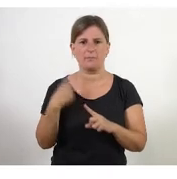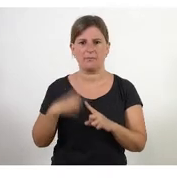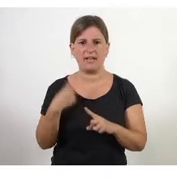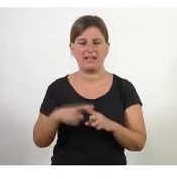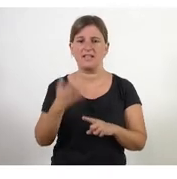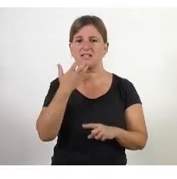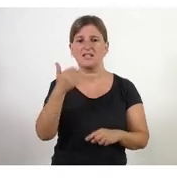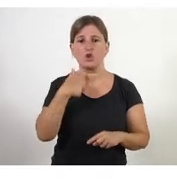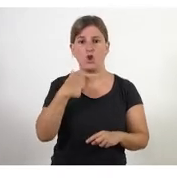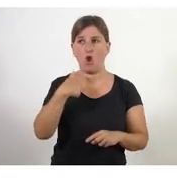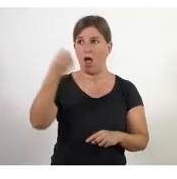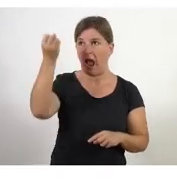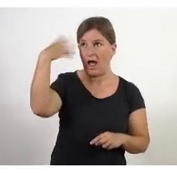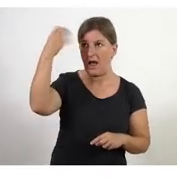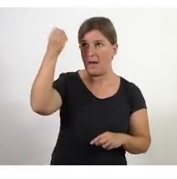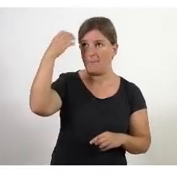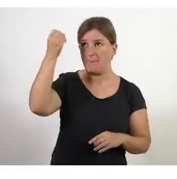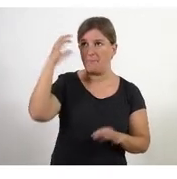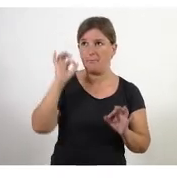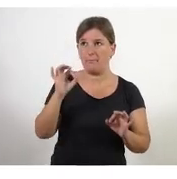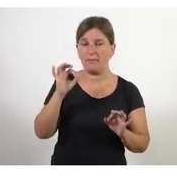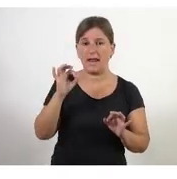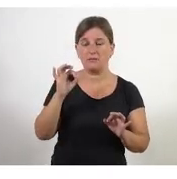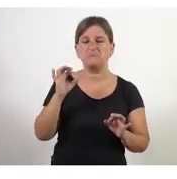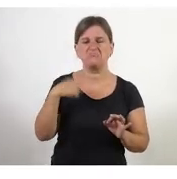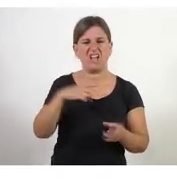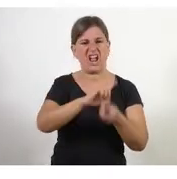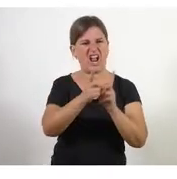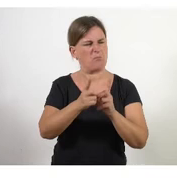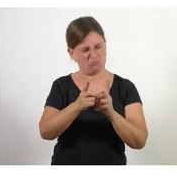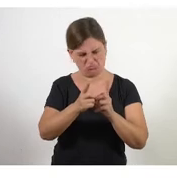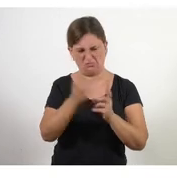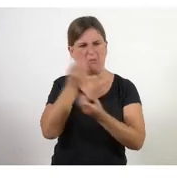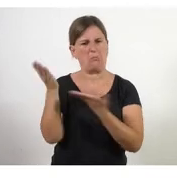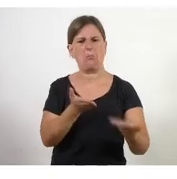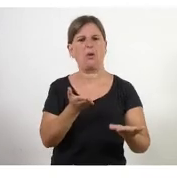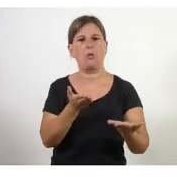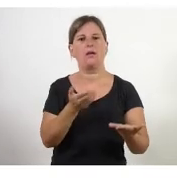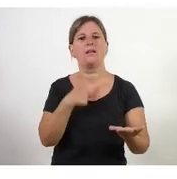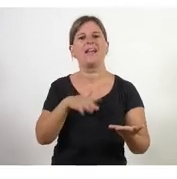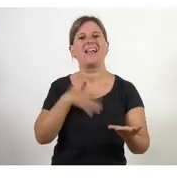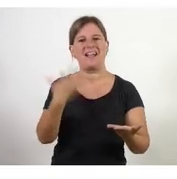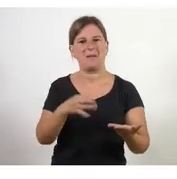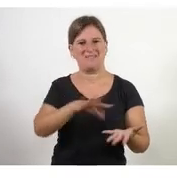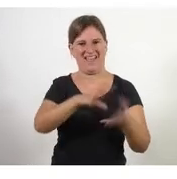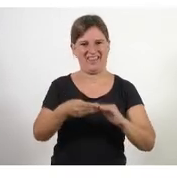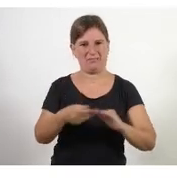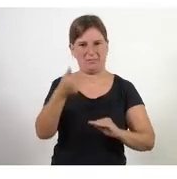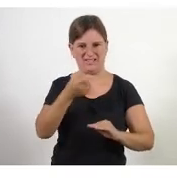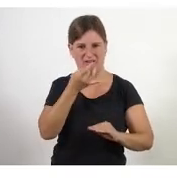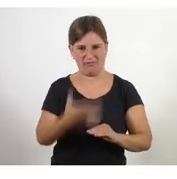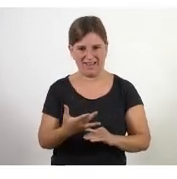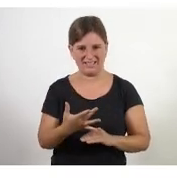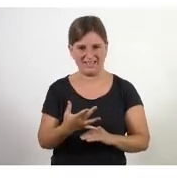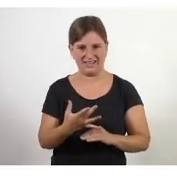tu ja aprens a donar-li als canvis la benvinguda t'és molt més fàcil adaptar-te amb ells i per tant com